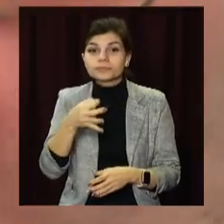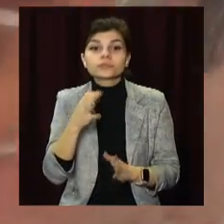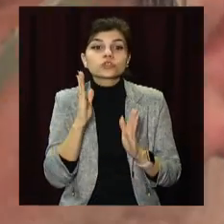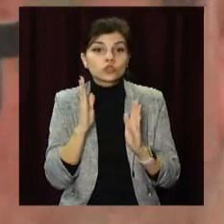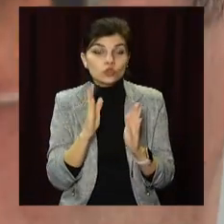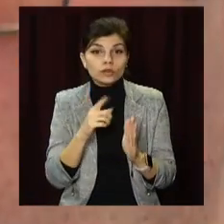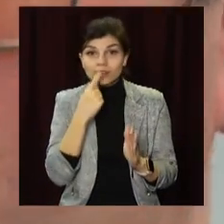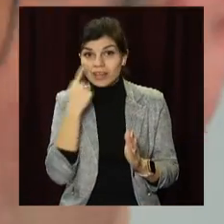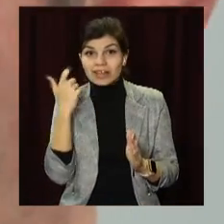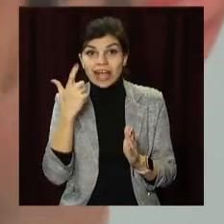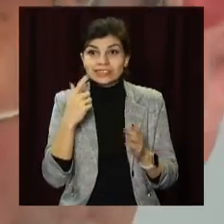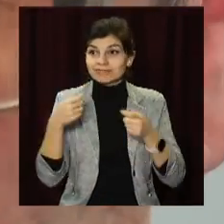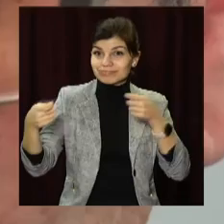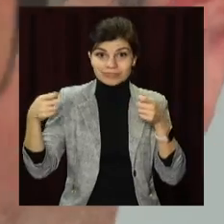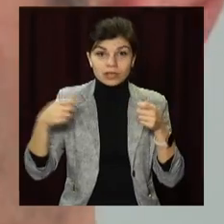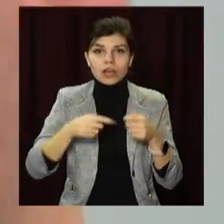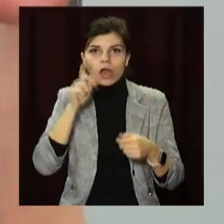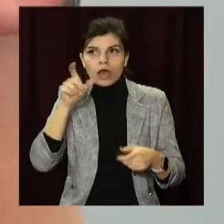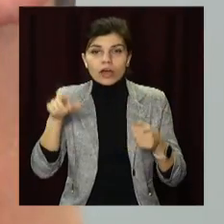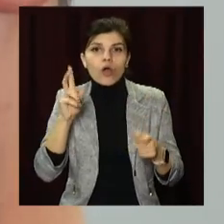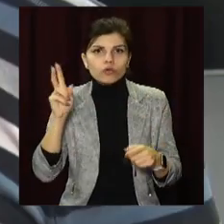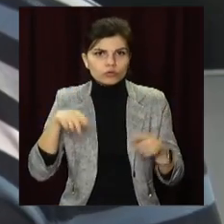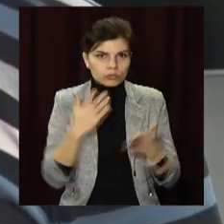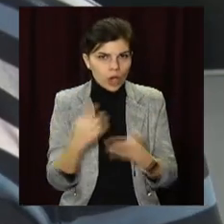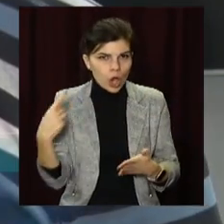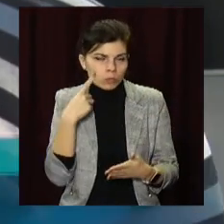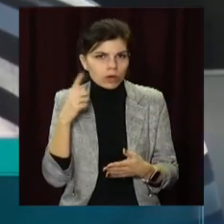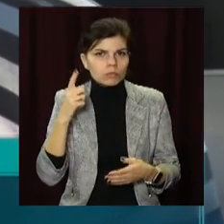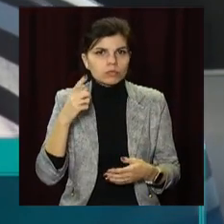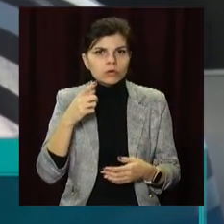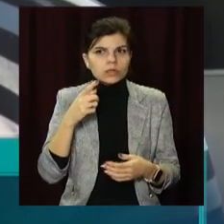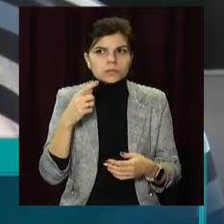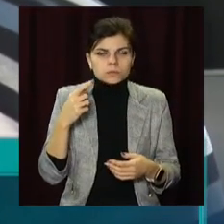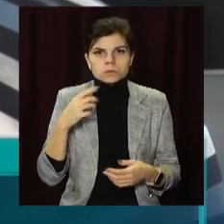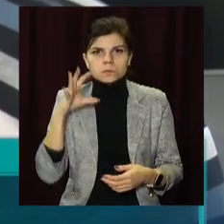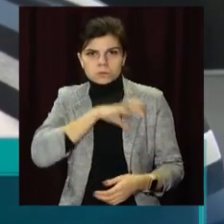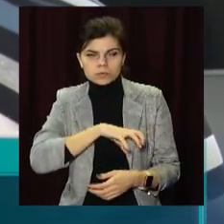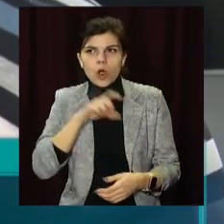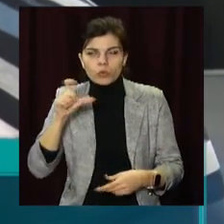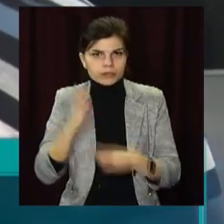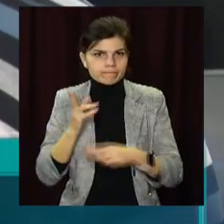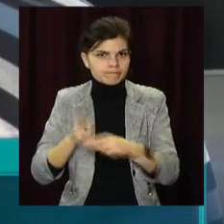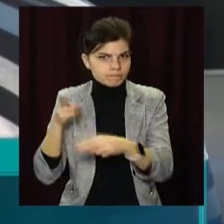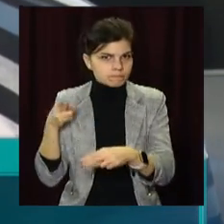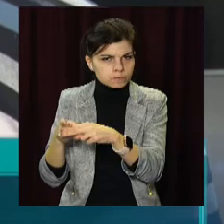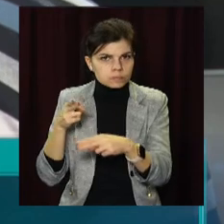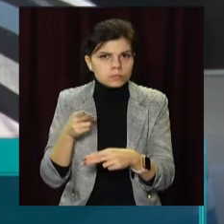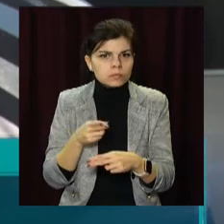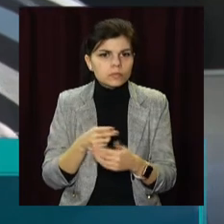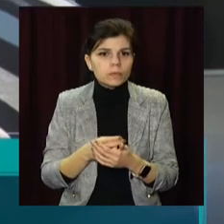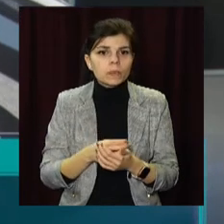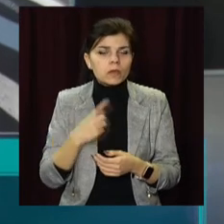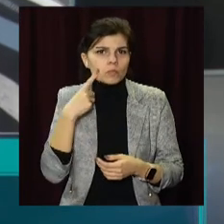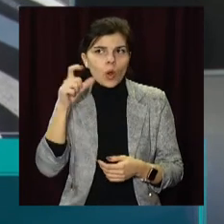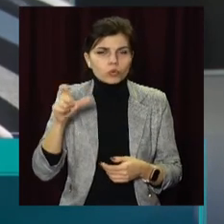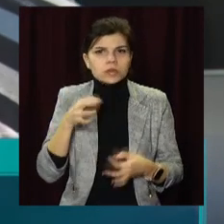деякі ображені постачальники ставили людям перепони. Найдикішими заходами було те, що вони, от